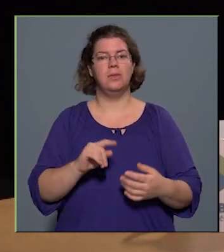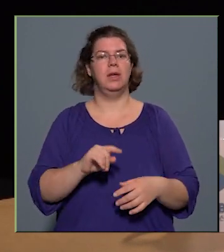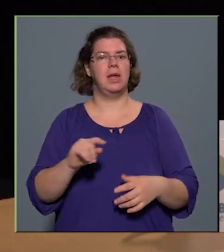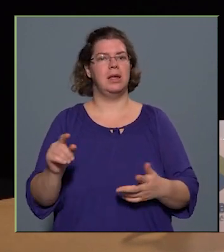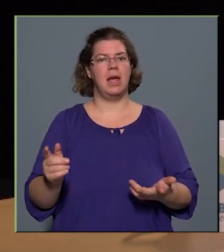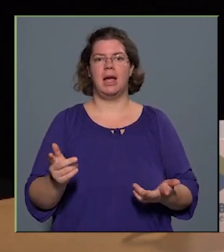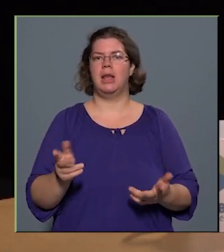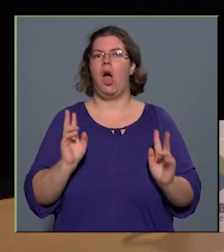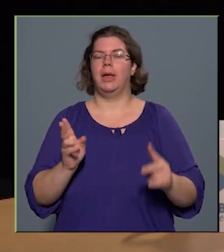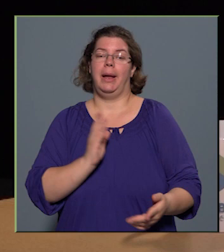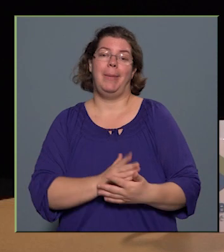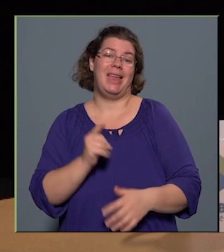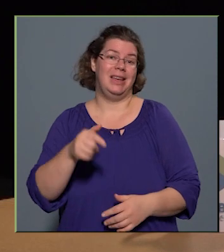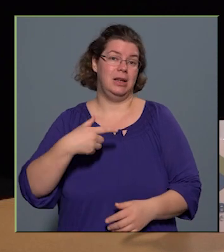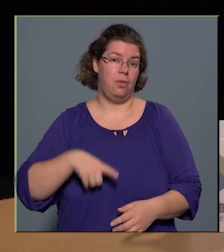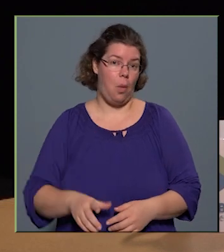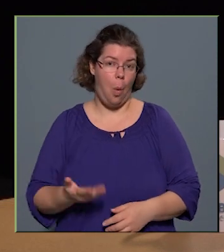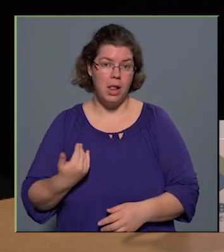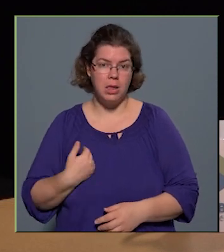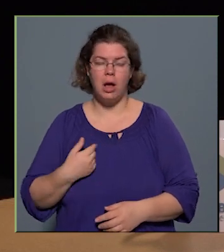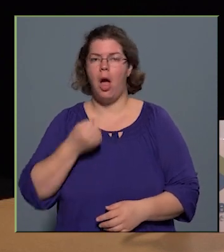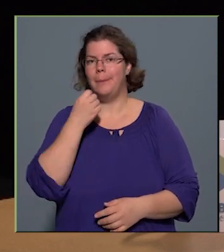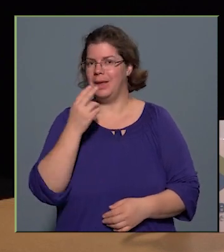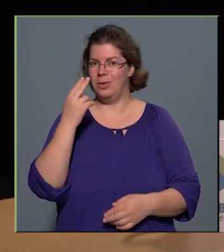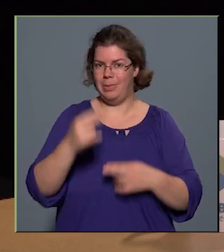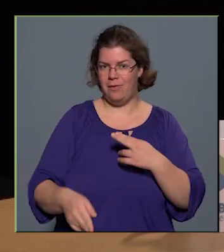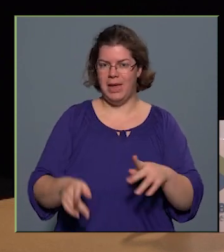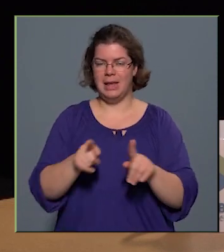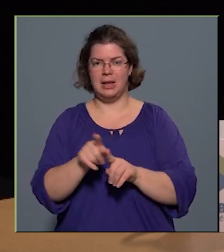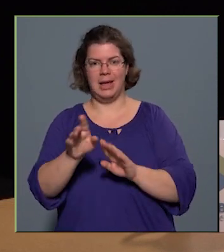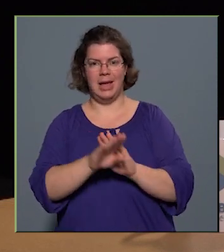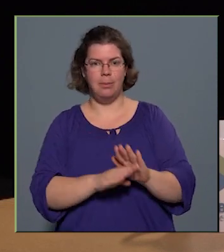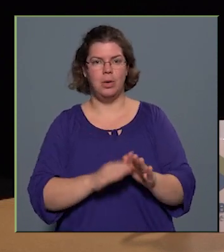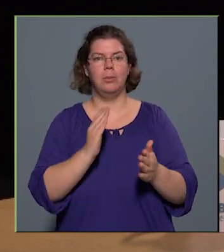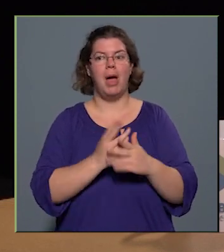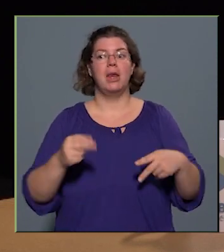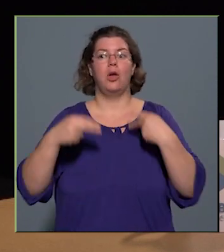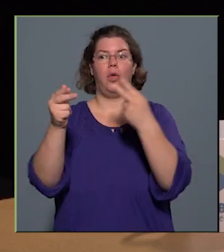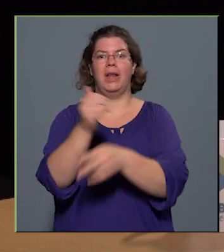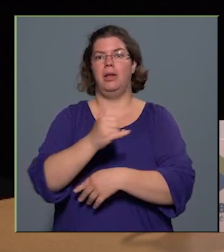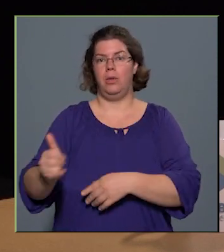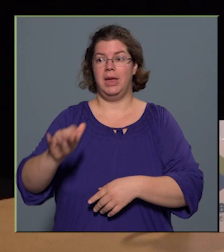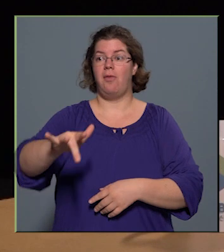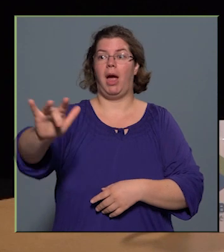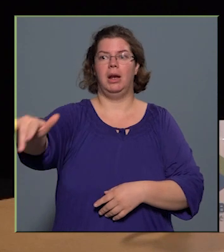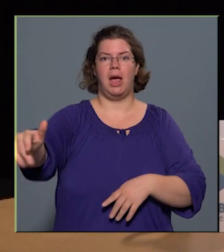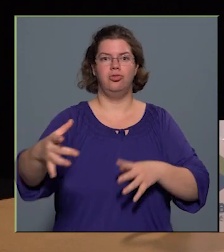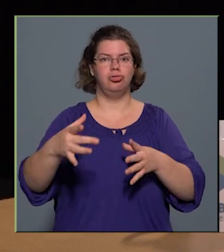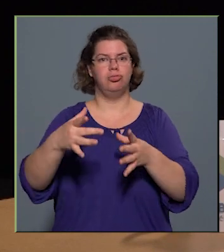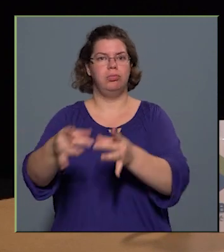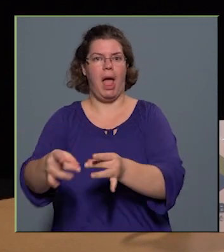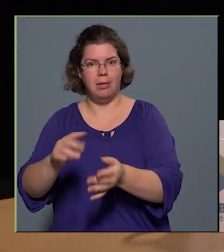akik már itt voltak, azok már, mikor befejeződik egy ilyen program, már a következő évekre is lekötik